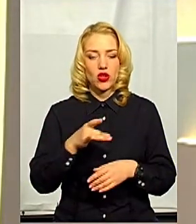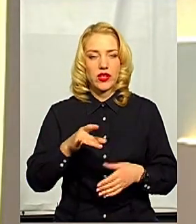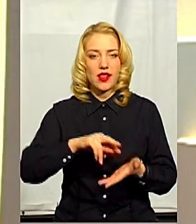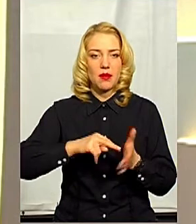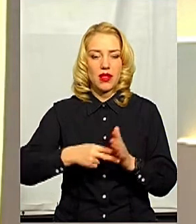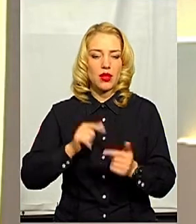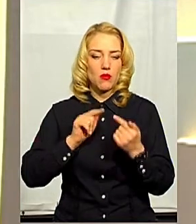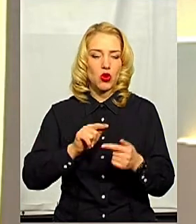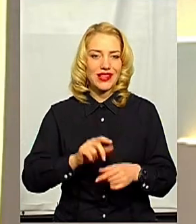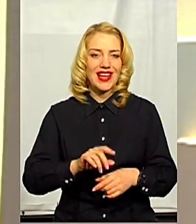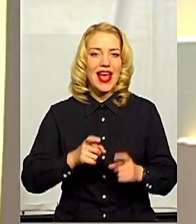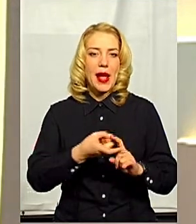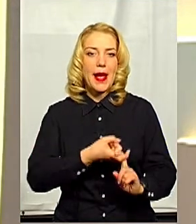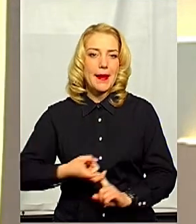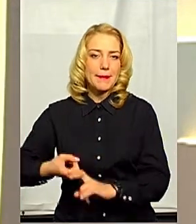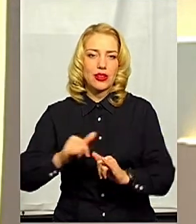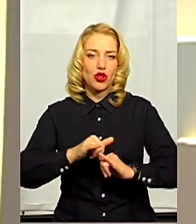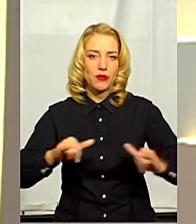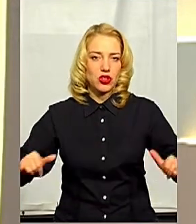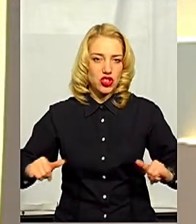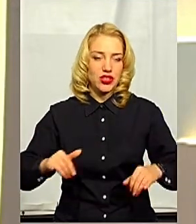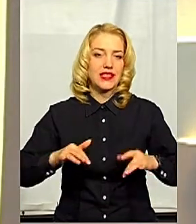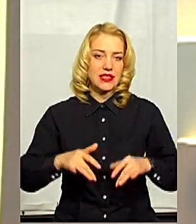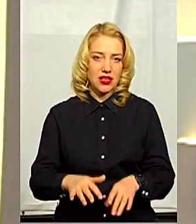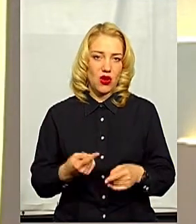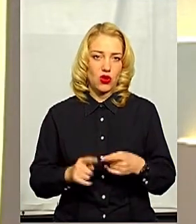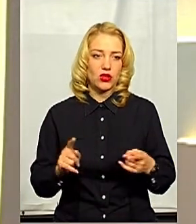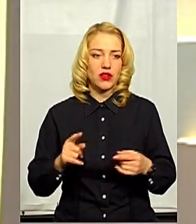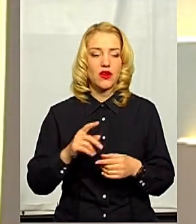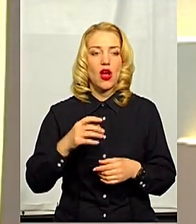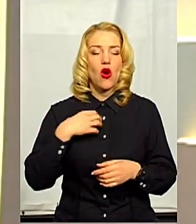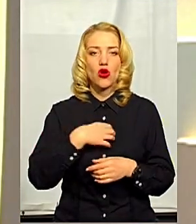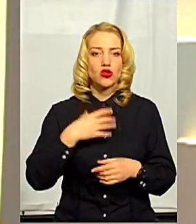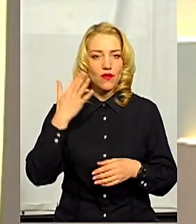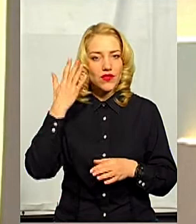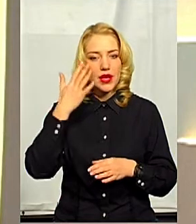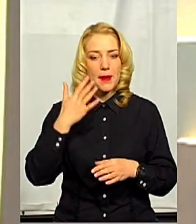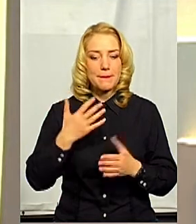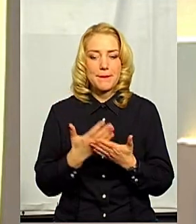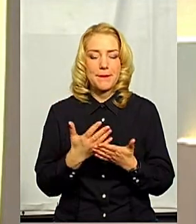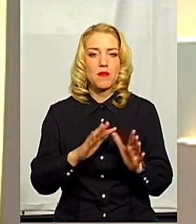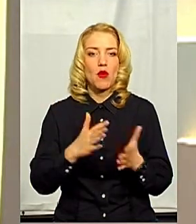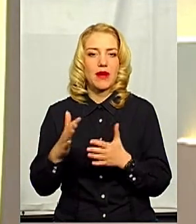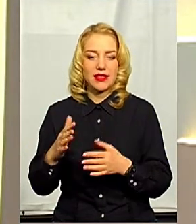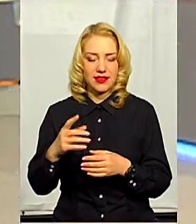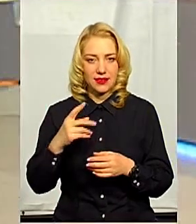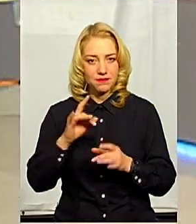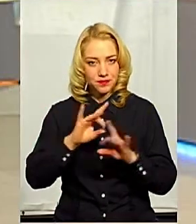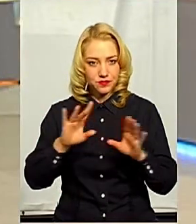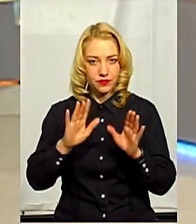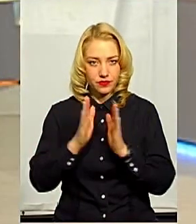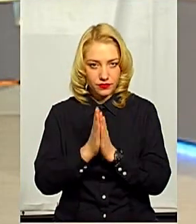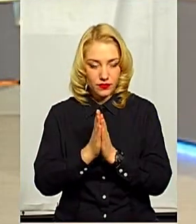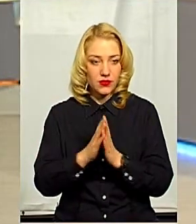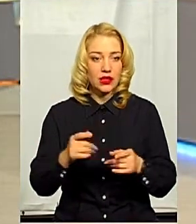епідемічних заходів. Будь ласка, заакцентуйте на основних пунктах цього плану, щоб хто не чув, можливо, дізнався, що головне.